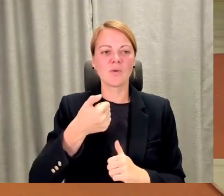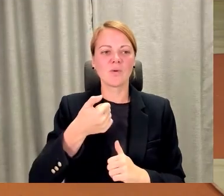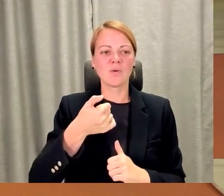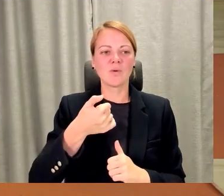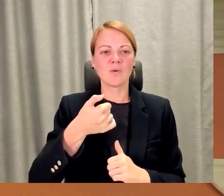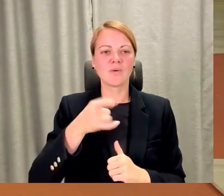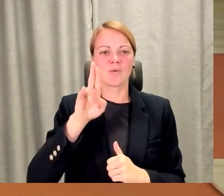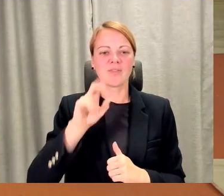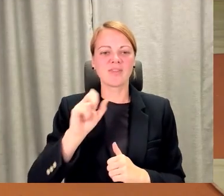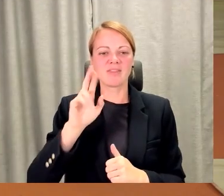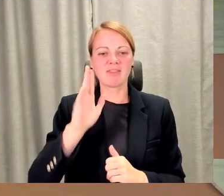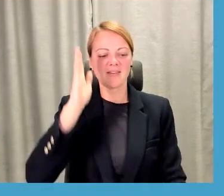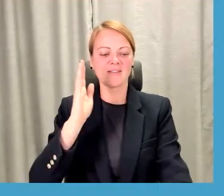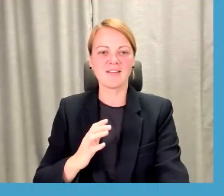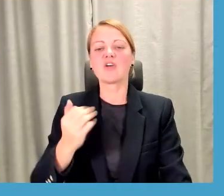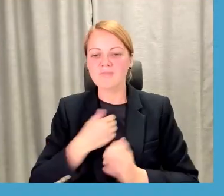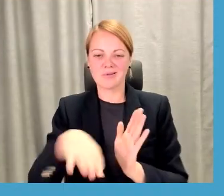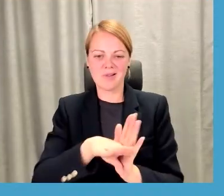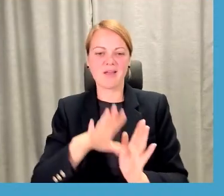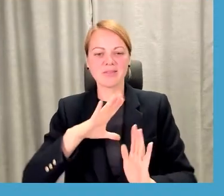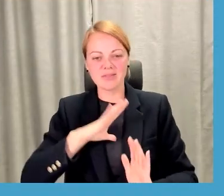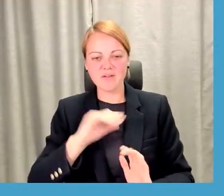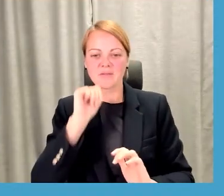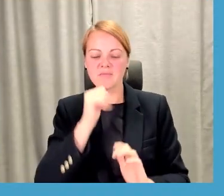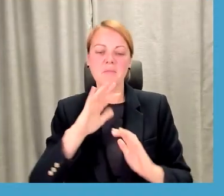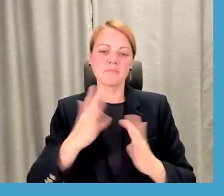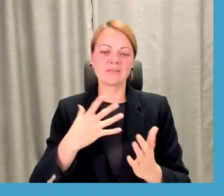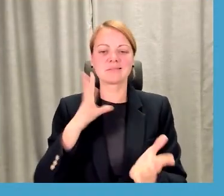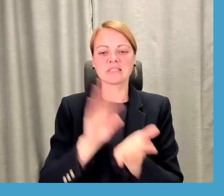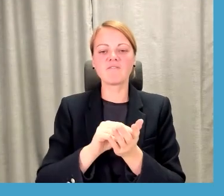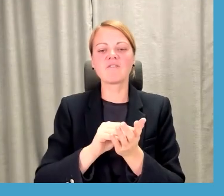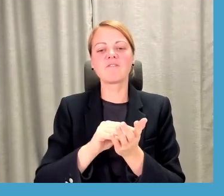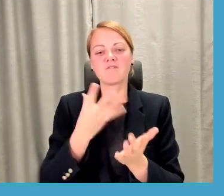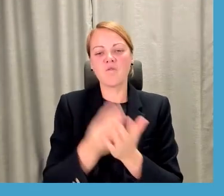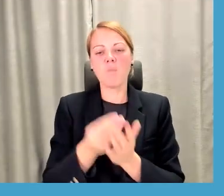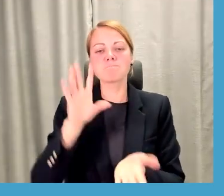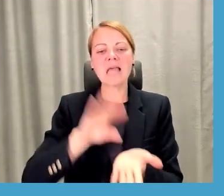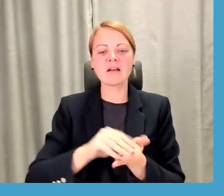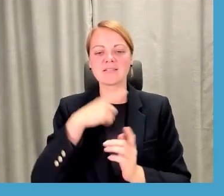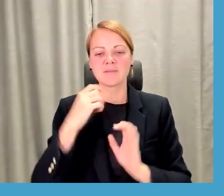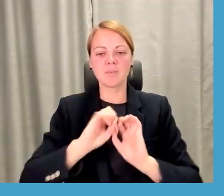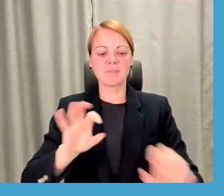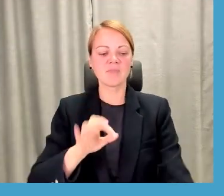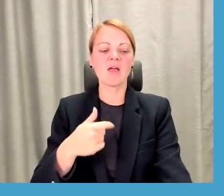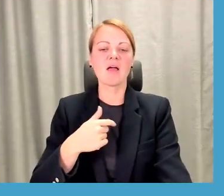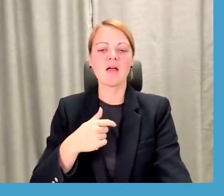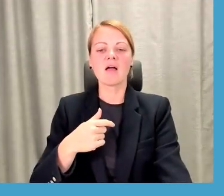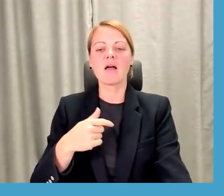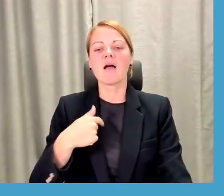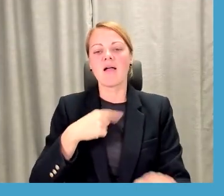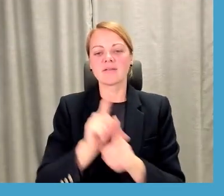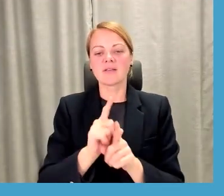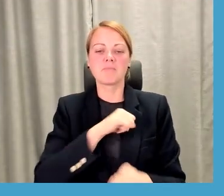tādā veidā jūs uzmanāt, bet es ļoti, vaprāt, padevīšos arī ar savu pieredzi, jo esmu arī pats ne tikai, kā saka,